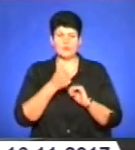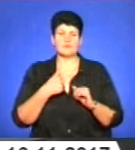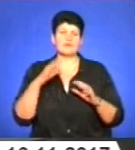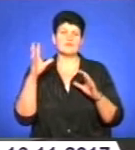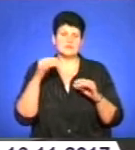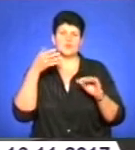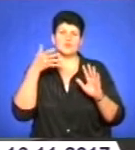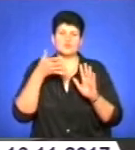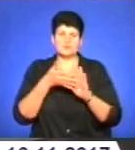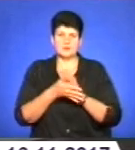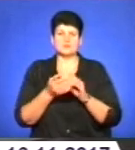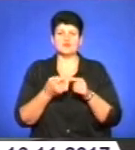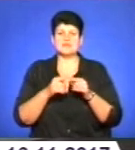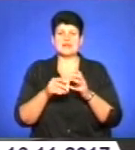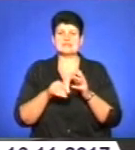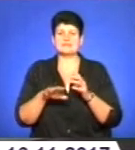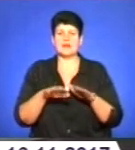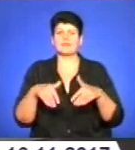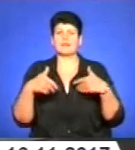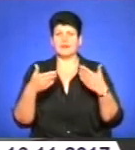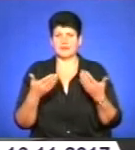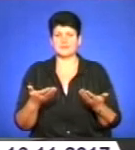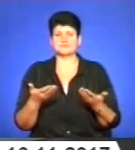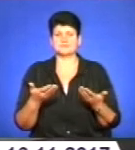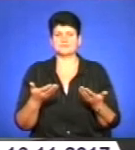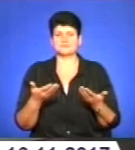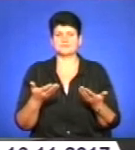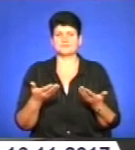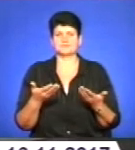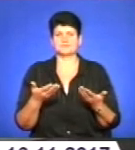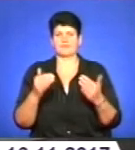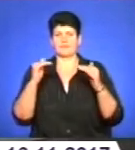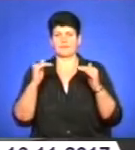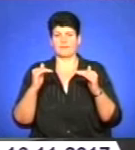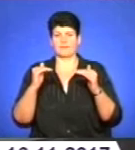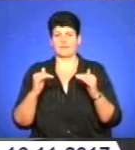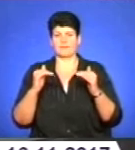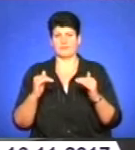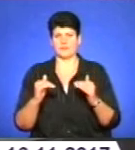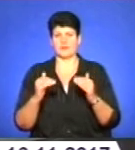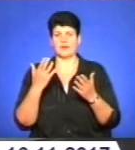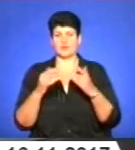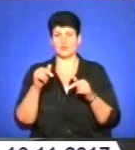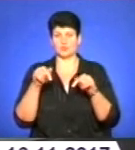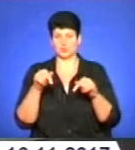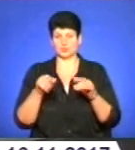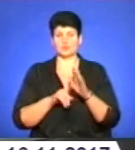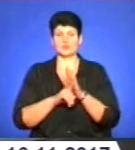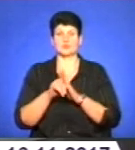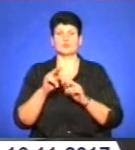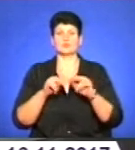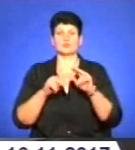розуміємо, що це земля дає певну усадку. І якщо тут почати